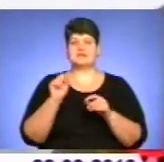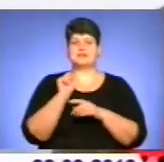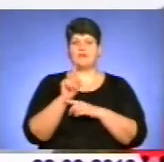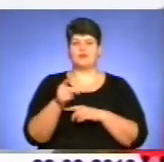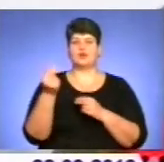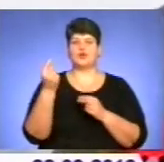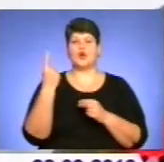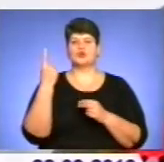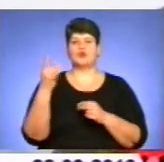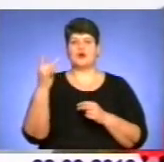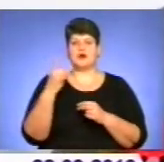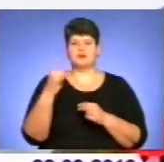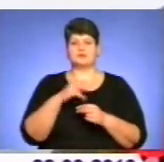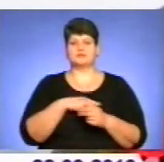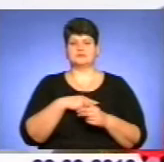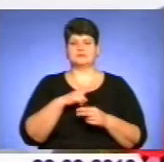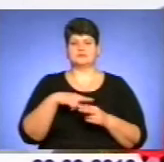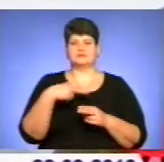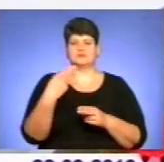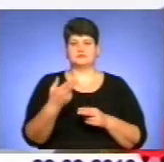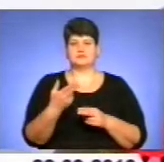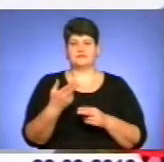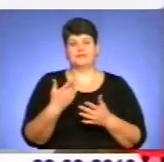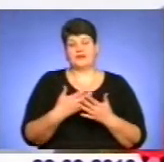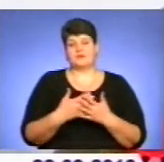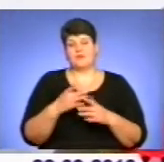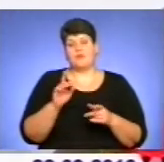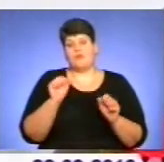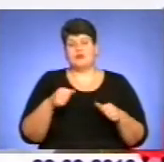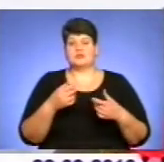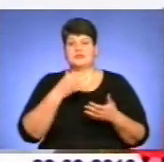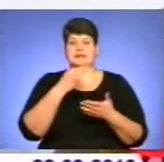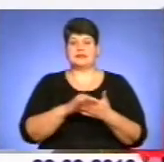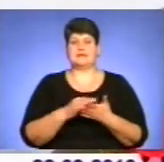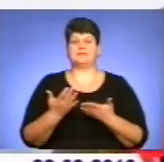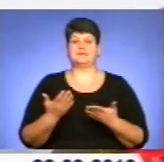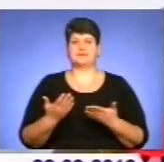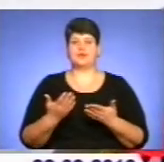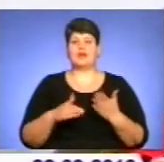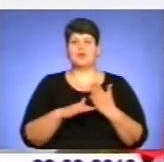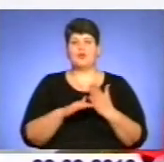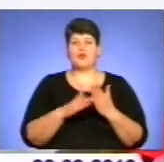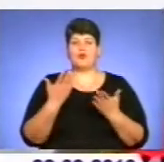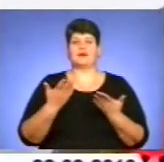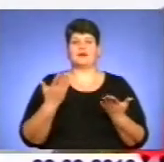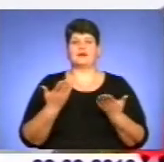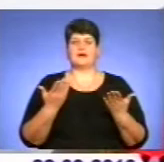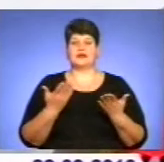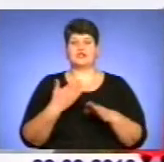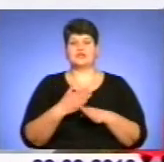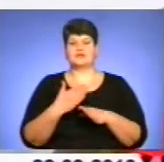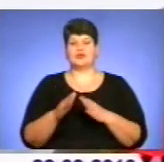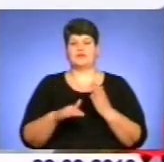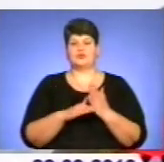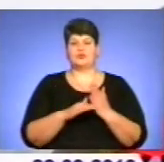одноразової винагороди. Так би мовити, на виплату ніби тієї допомоги, яка частково